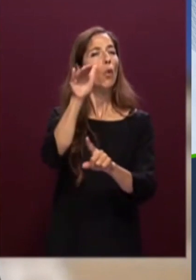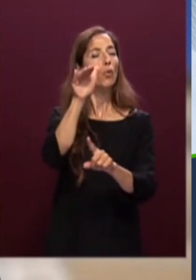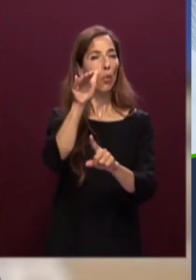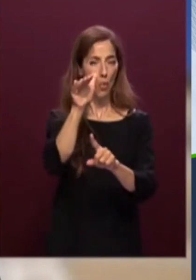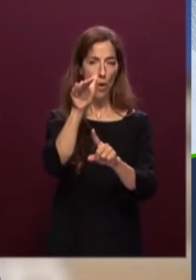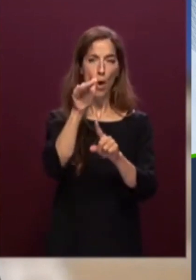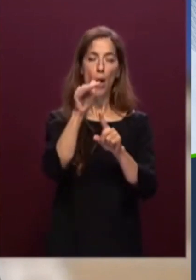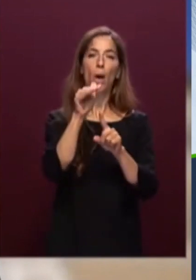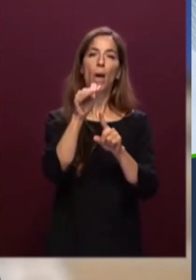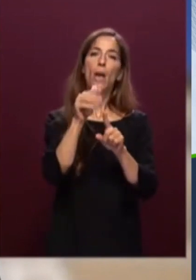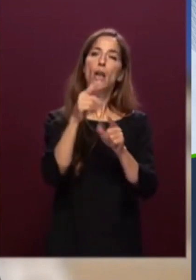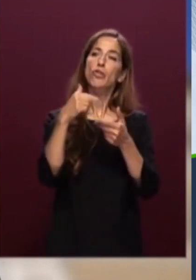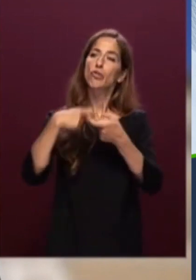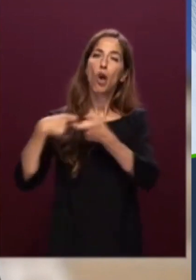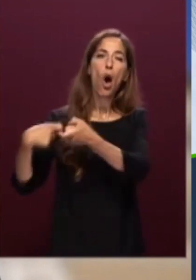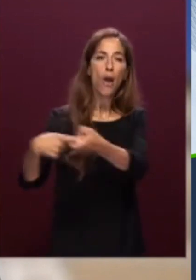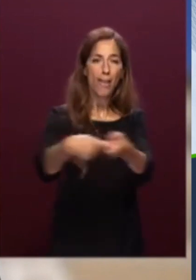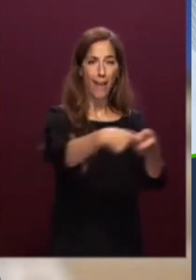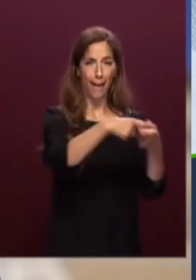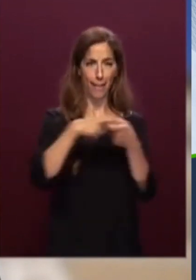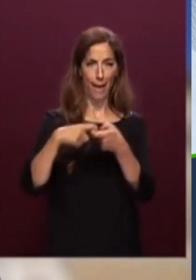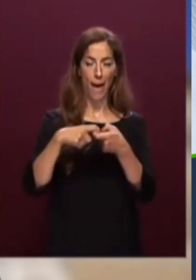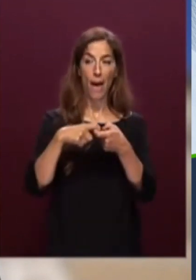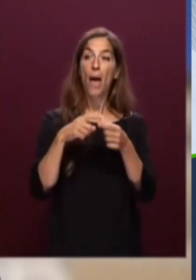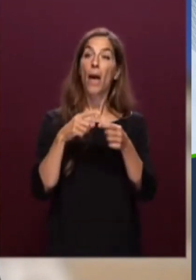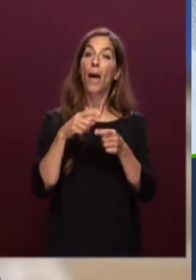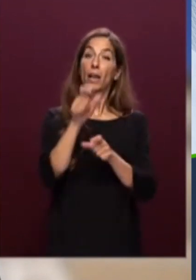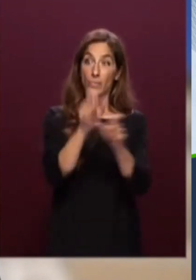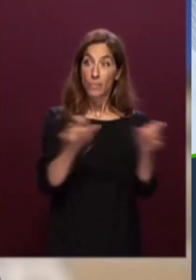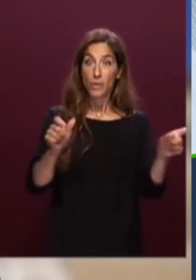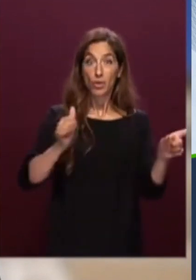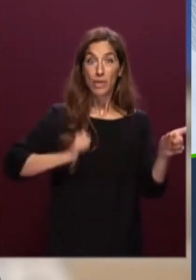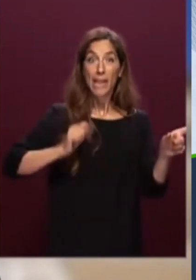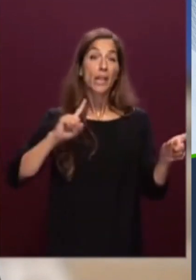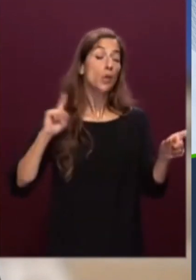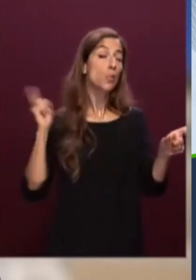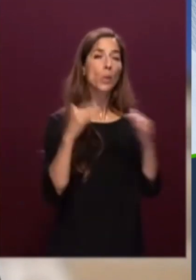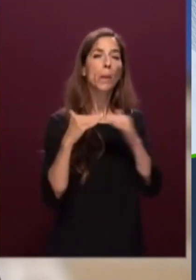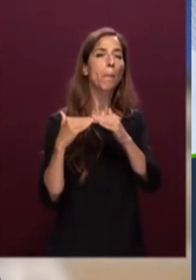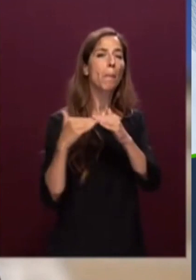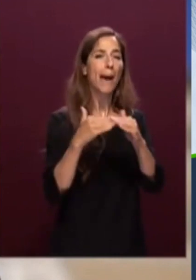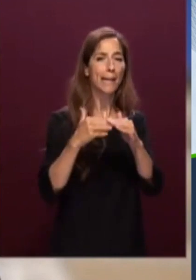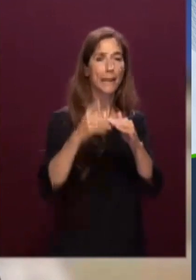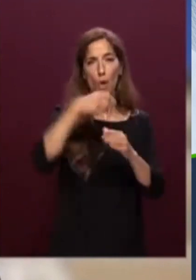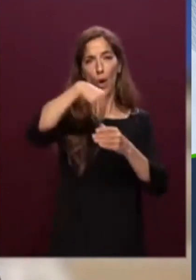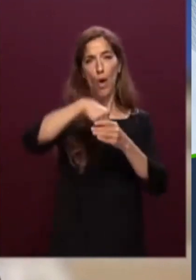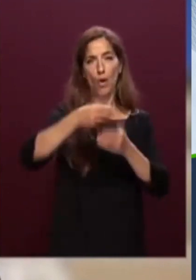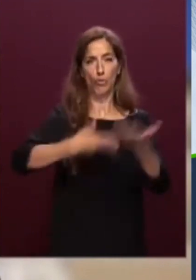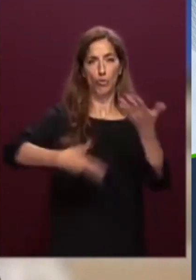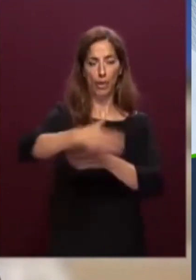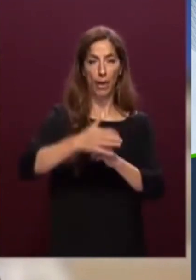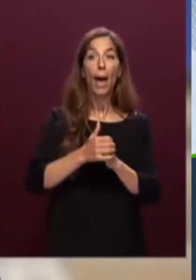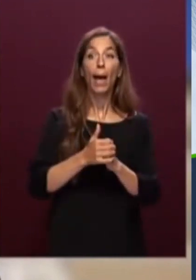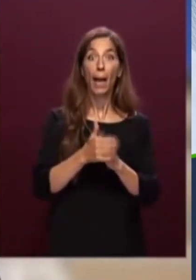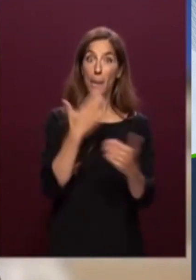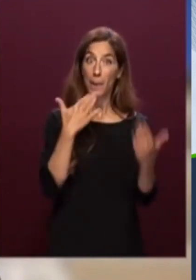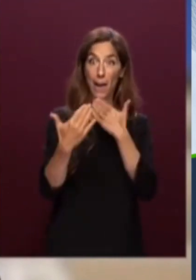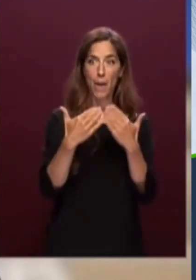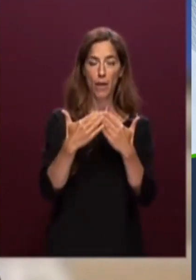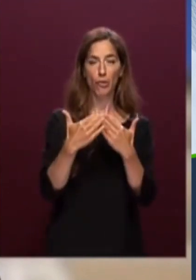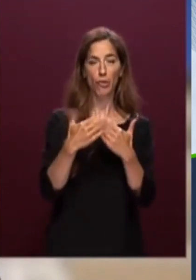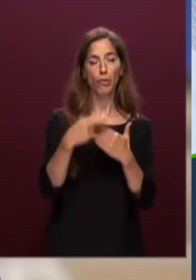pari dignità sociale il nostro parlamento è chiamato a svolgere un ruolo centrale in questo momento di grande difficoltà